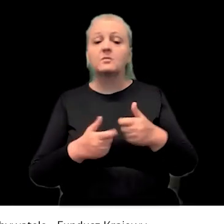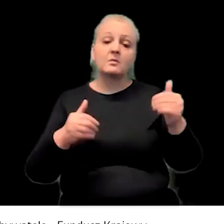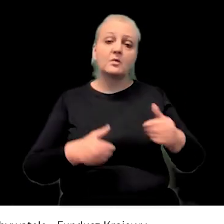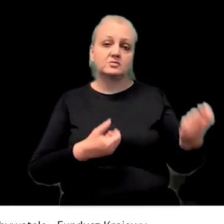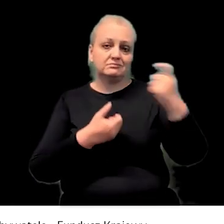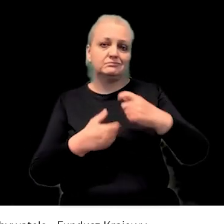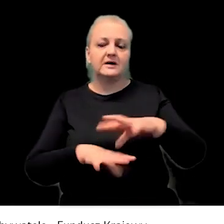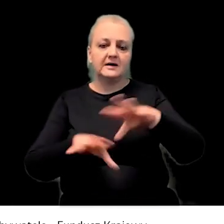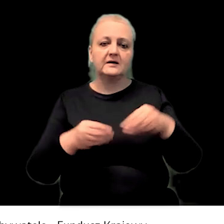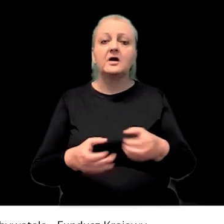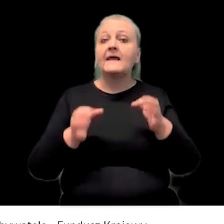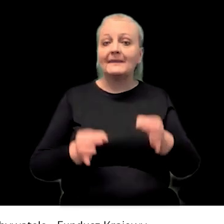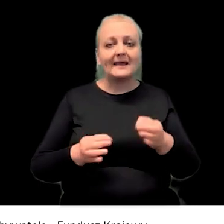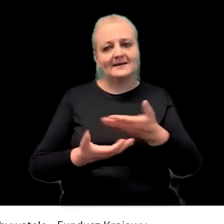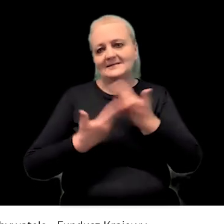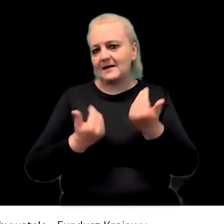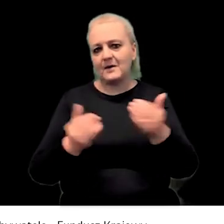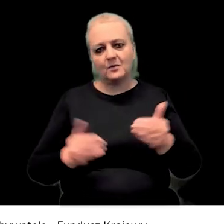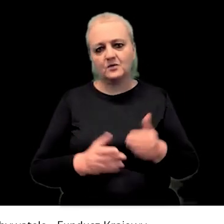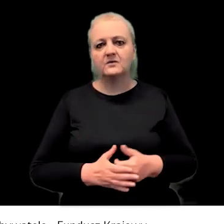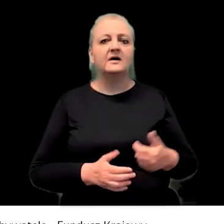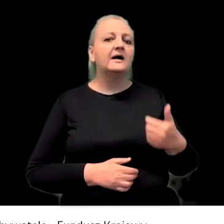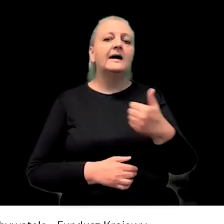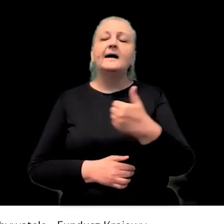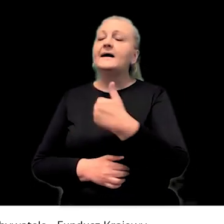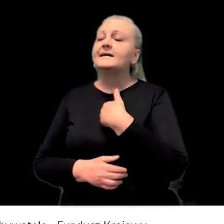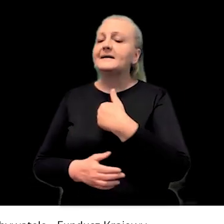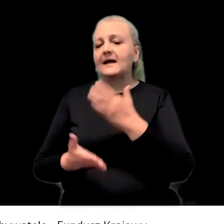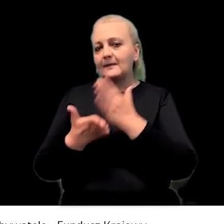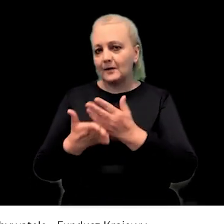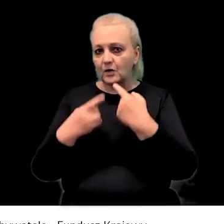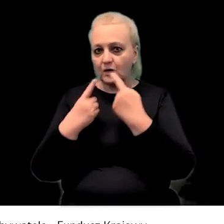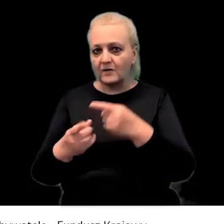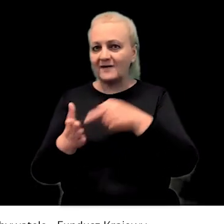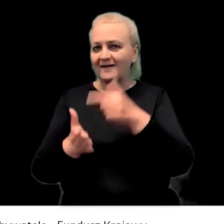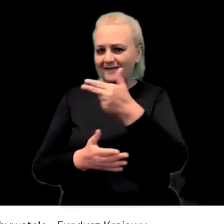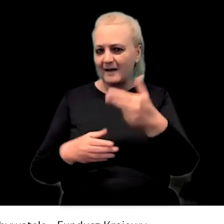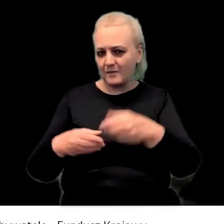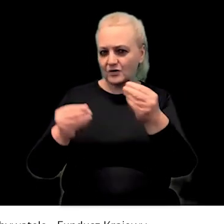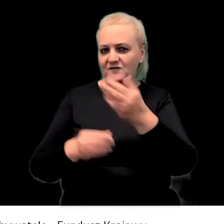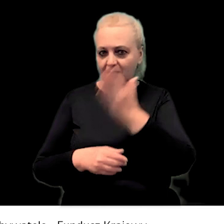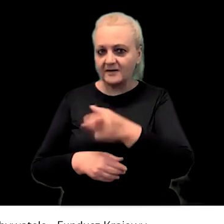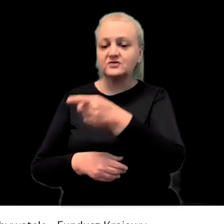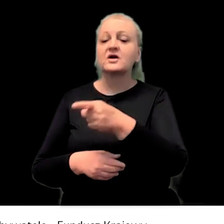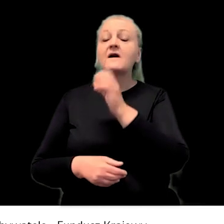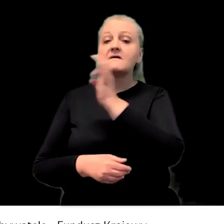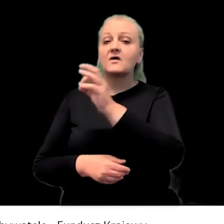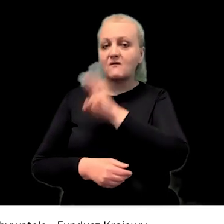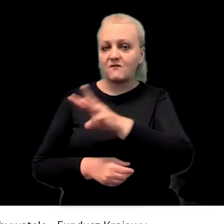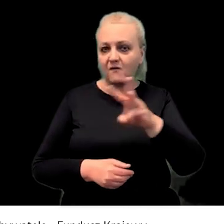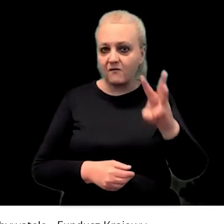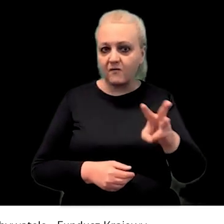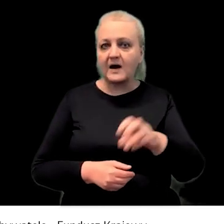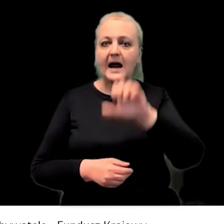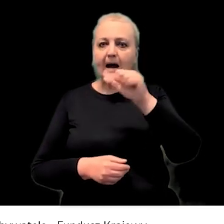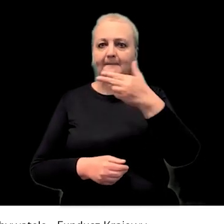coś robimy i że będzie można dołączyć. Na chwilę obecną niestety nie ma takiej możliwości już. To ja też tutaj tylko powiem i ty pewnie ten temat rozwiniesz, że